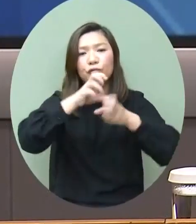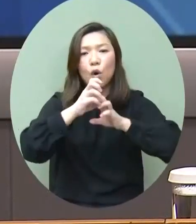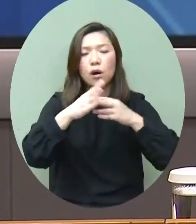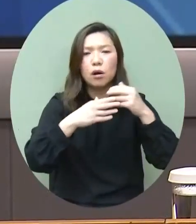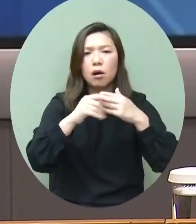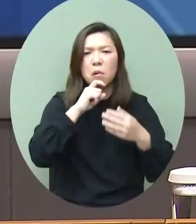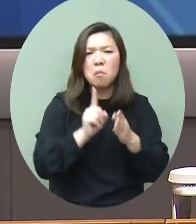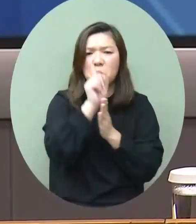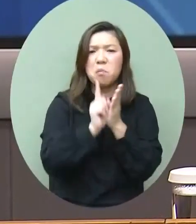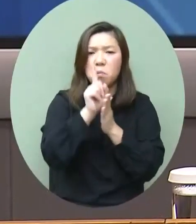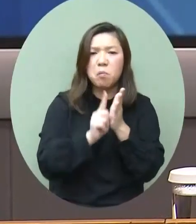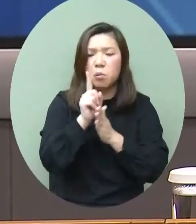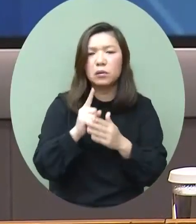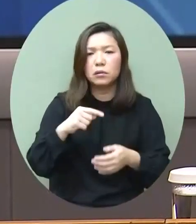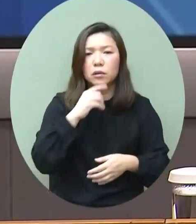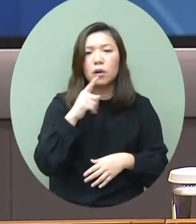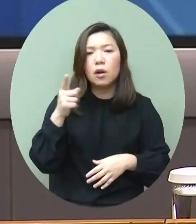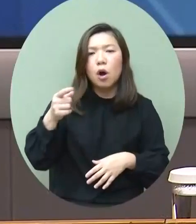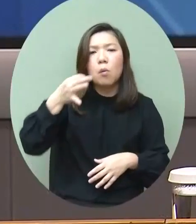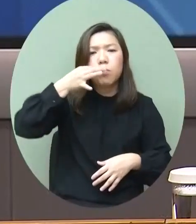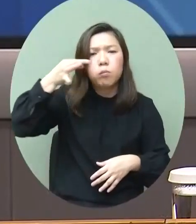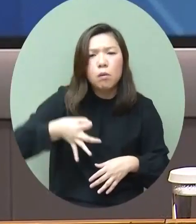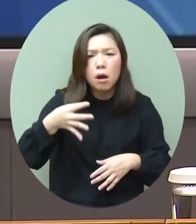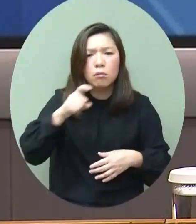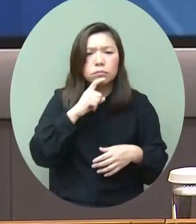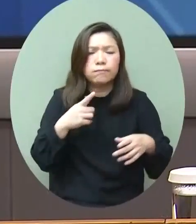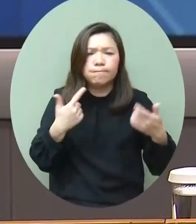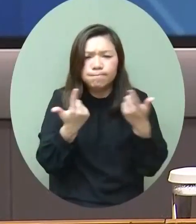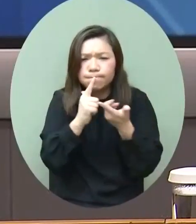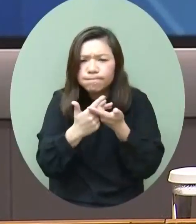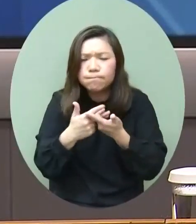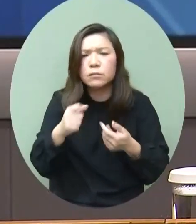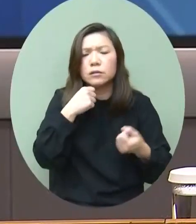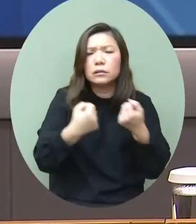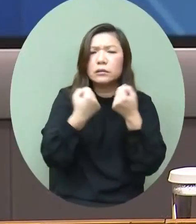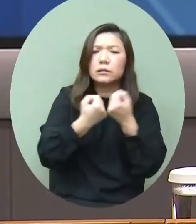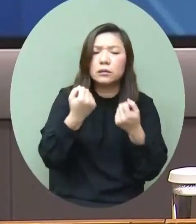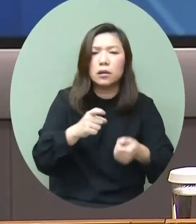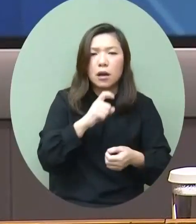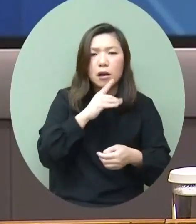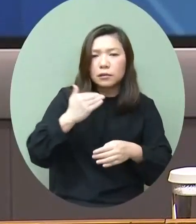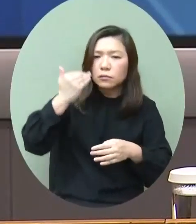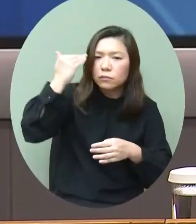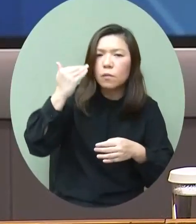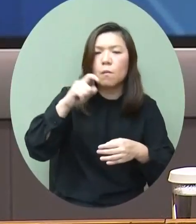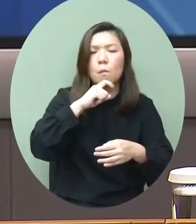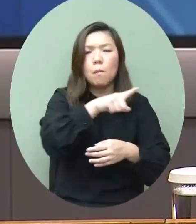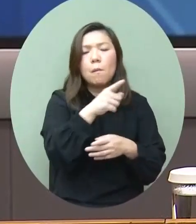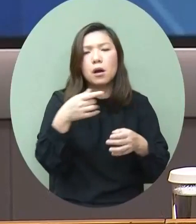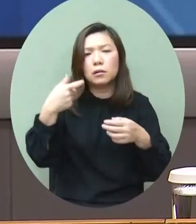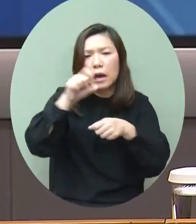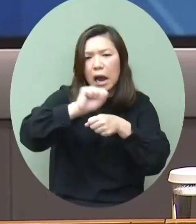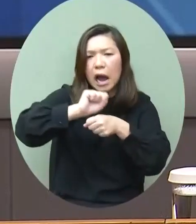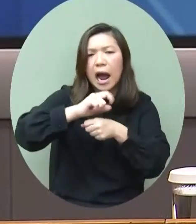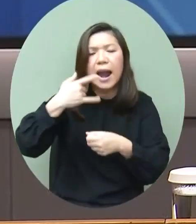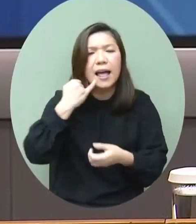的股價波動烏克蘭地緣政治局勢緊張成熟市場開始加息以及對於新冠